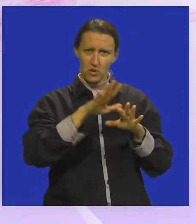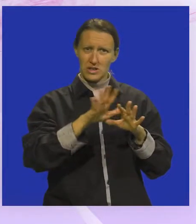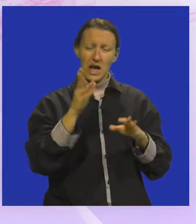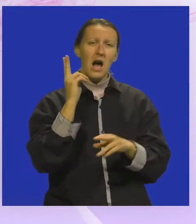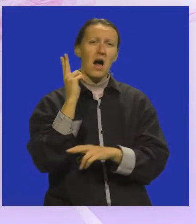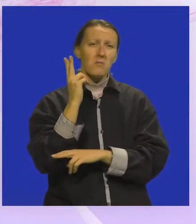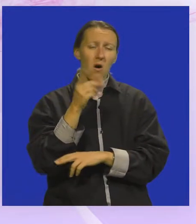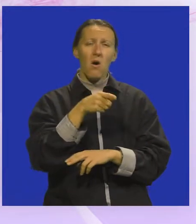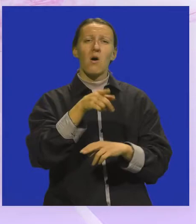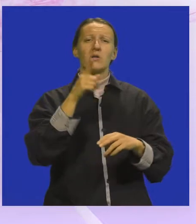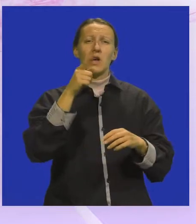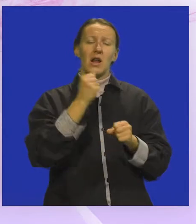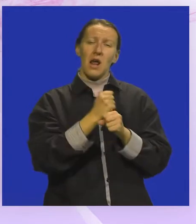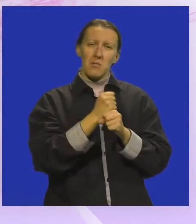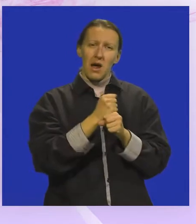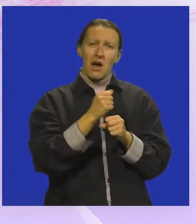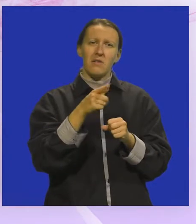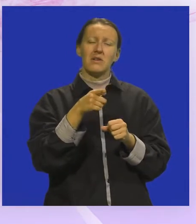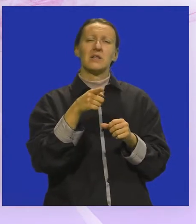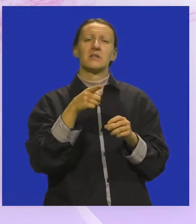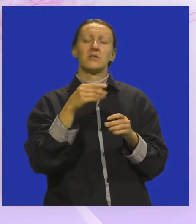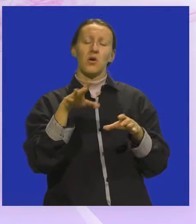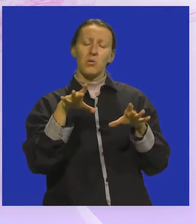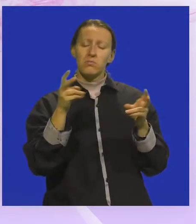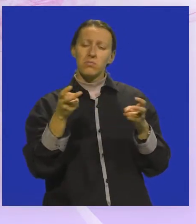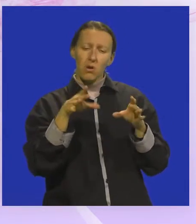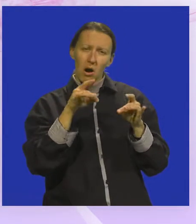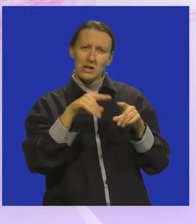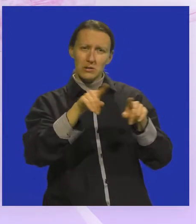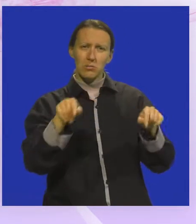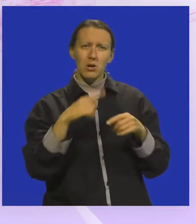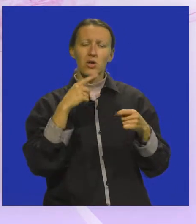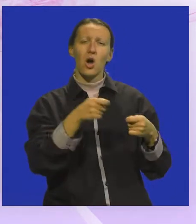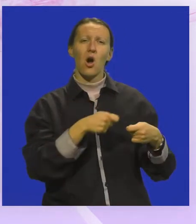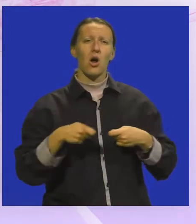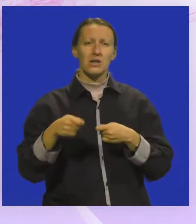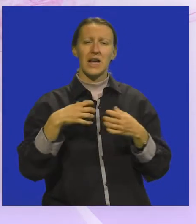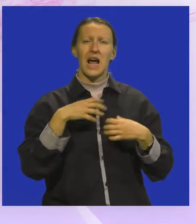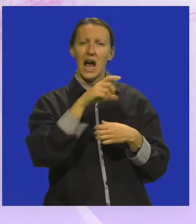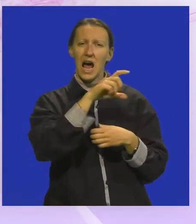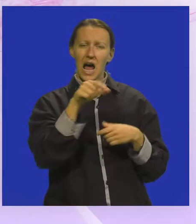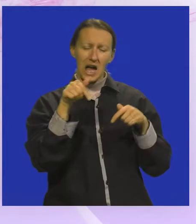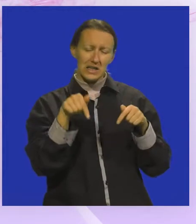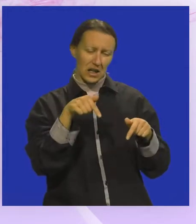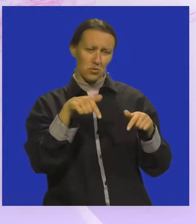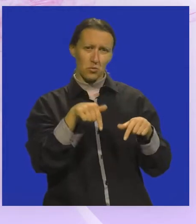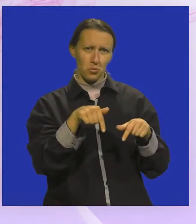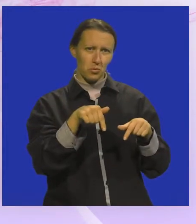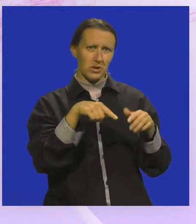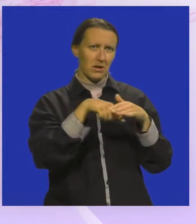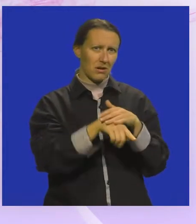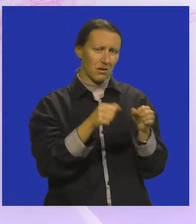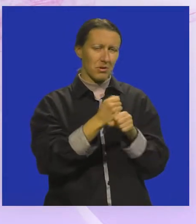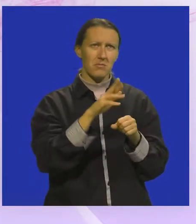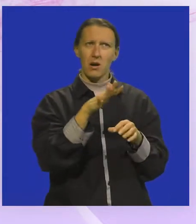hotel osnivaju, u stvari osnivaju, pronalaze prostor i organiziraju kazališnu dvoranu koja je imala